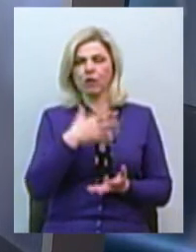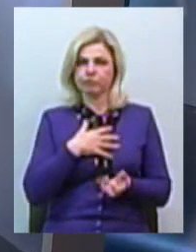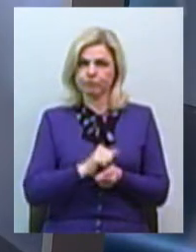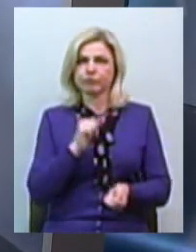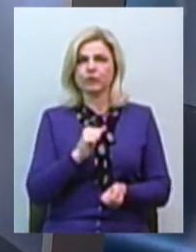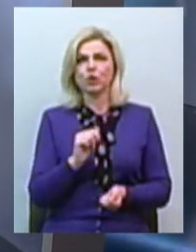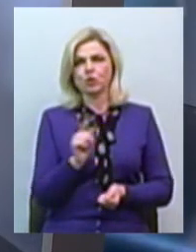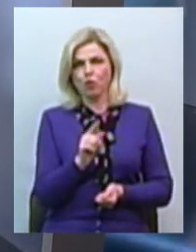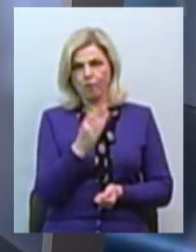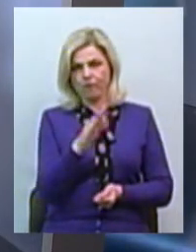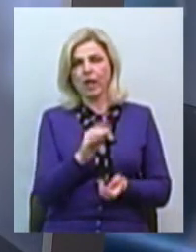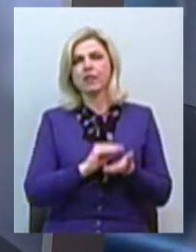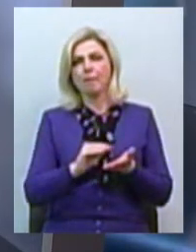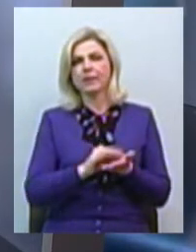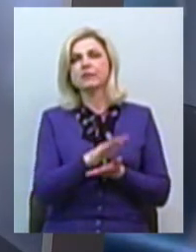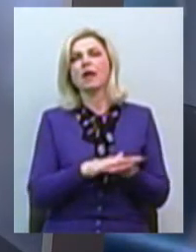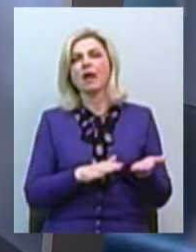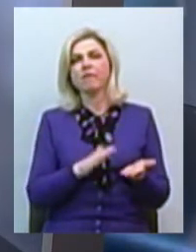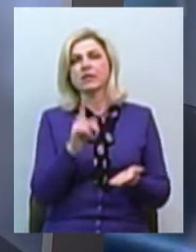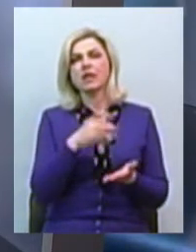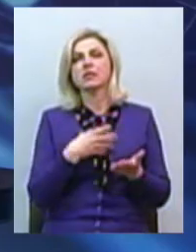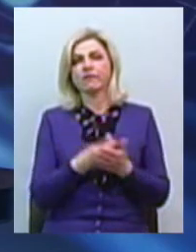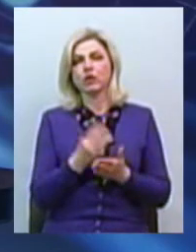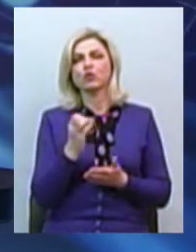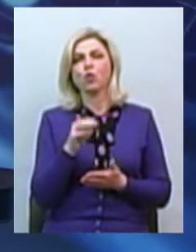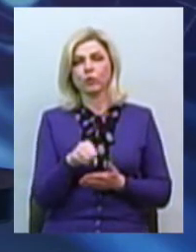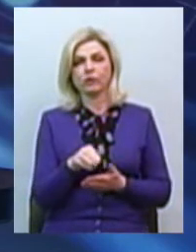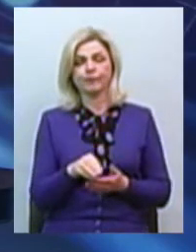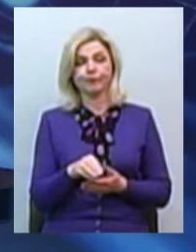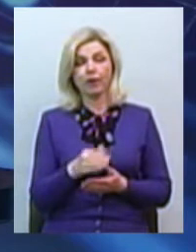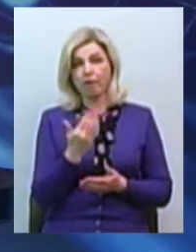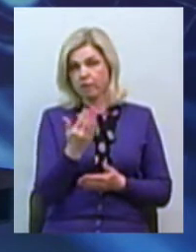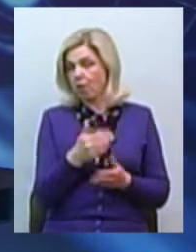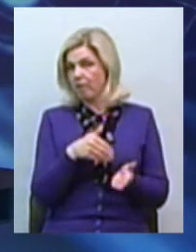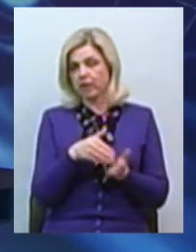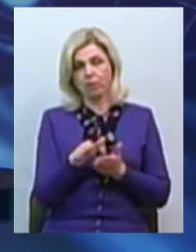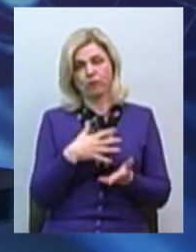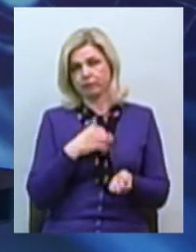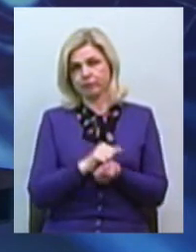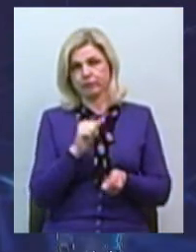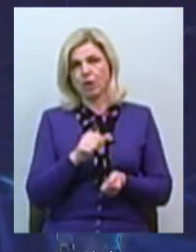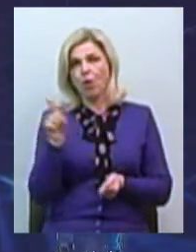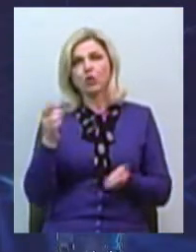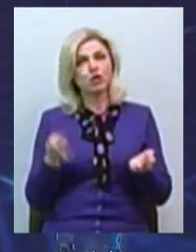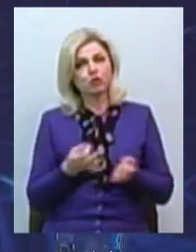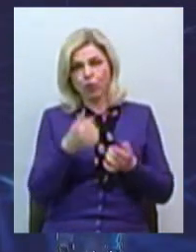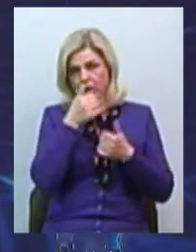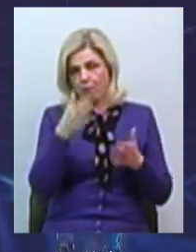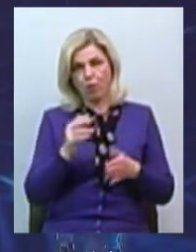на тому, щоб все ж таки написати заяву за свій рахунок? Ви можете відмовитися і він нічого не зможе зробити. Звільнити він